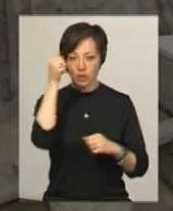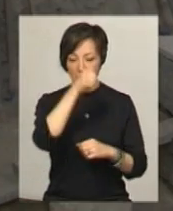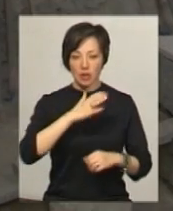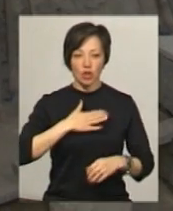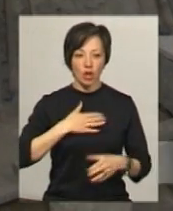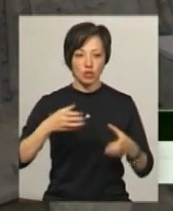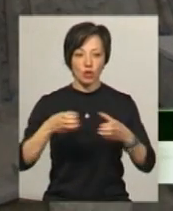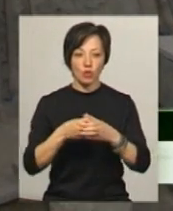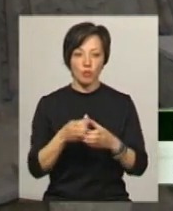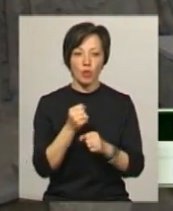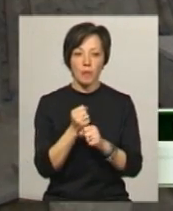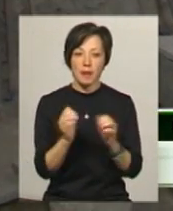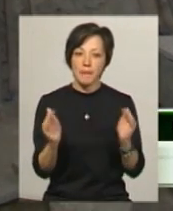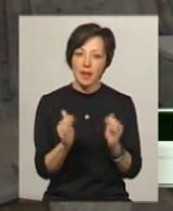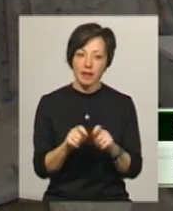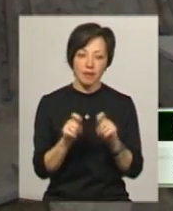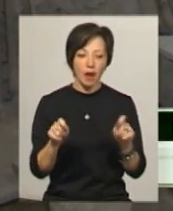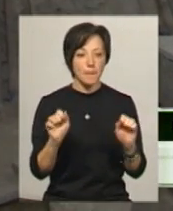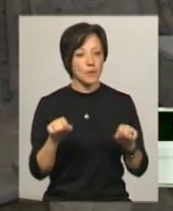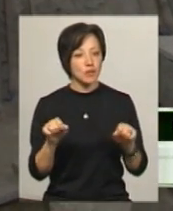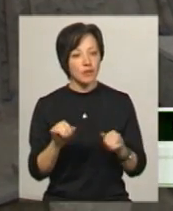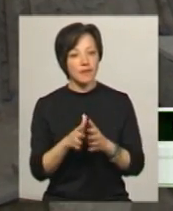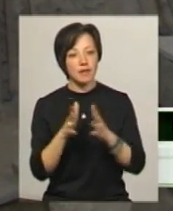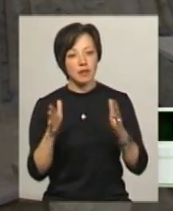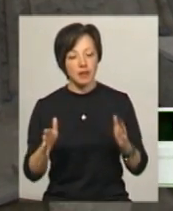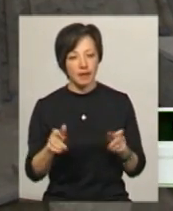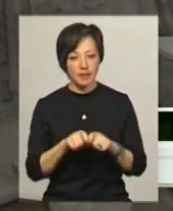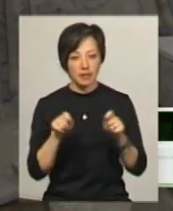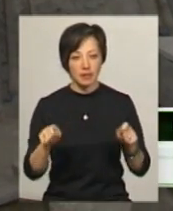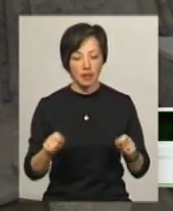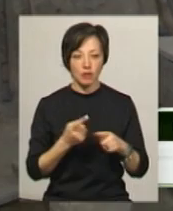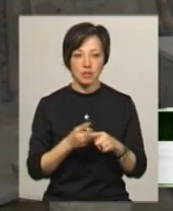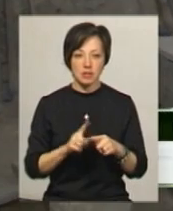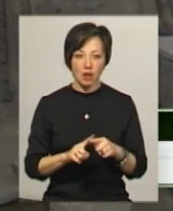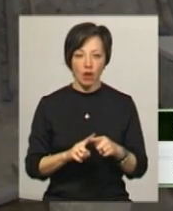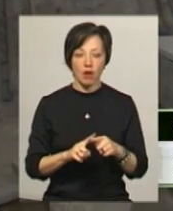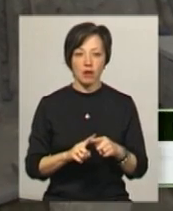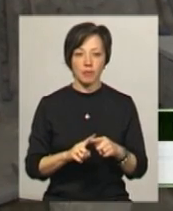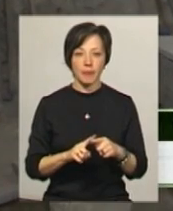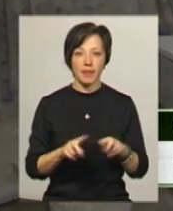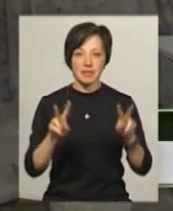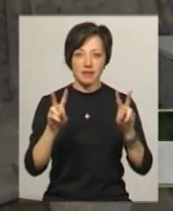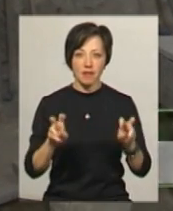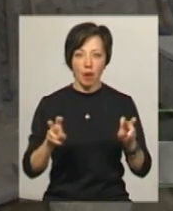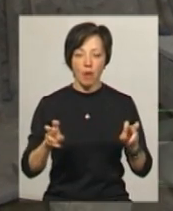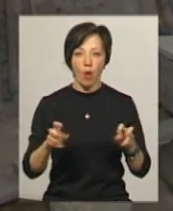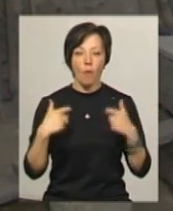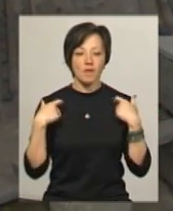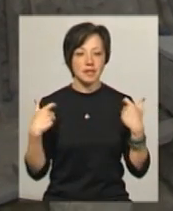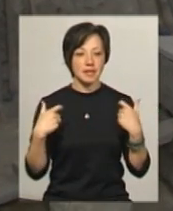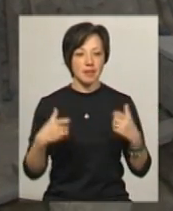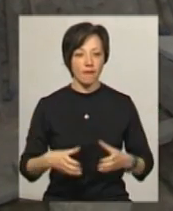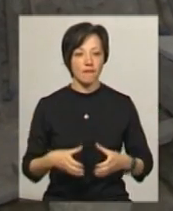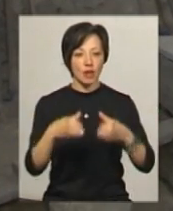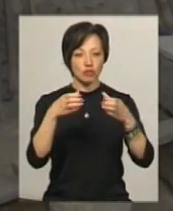експедиція робить маленькі відкриття, а можливо і великі відкриття Тут і ця офіцерська вежа, як ми її називаємо, або ще